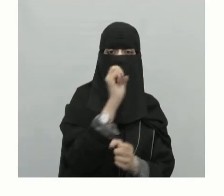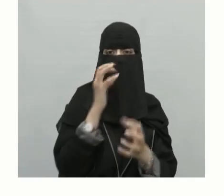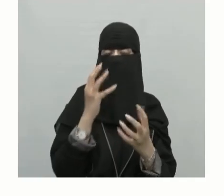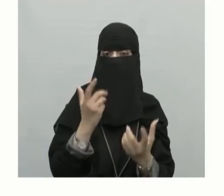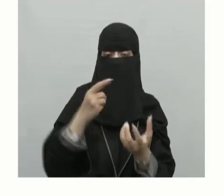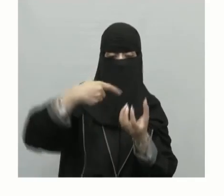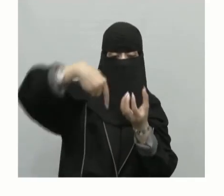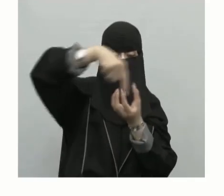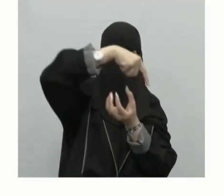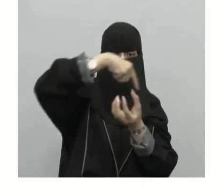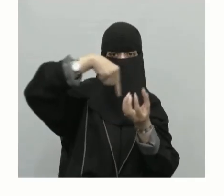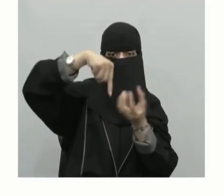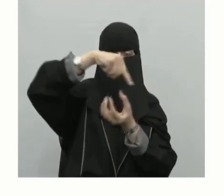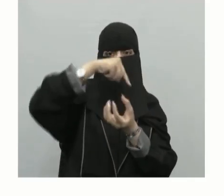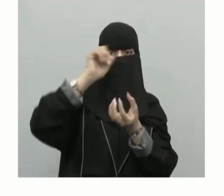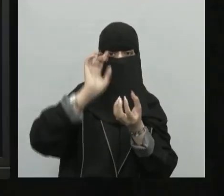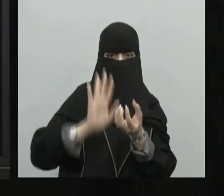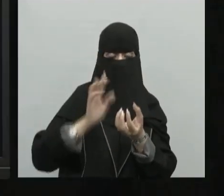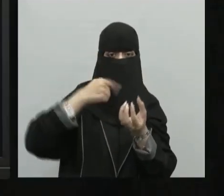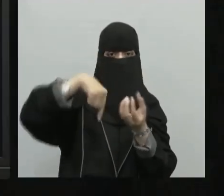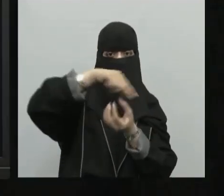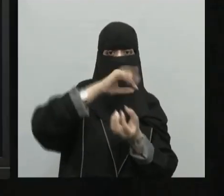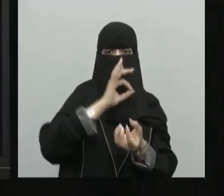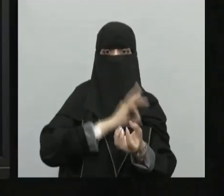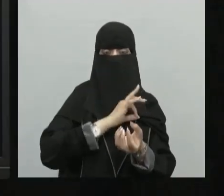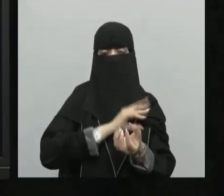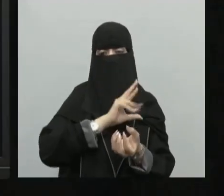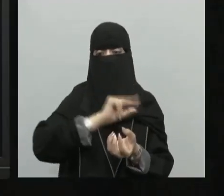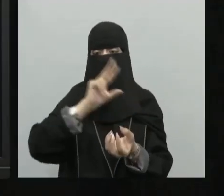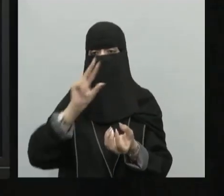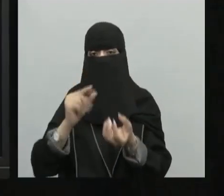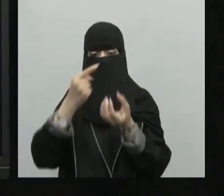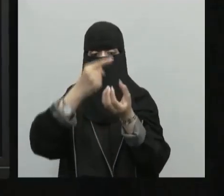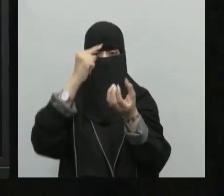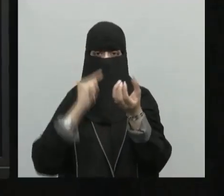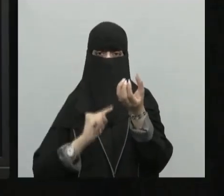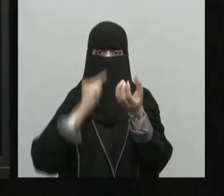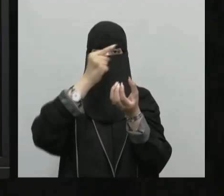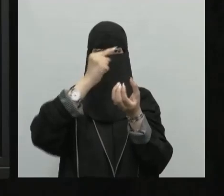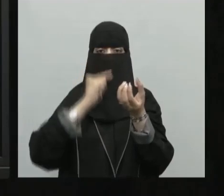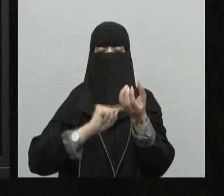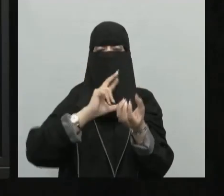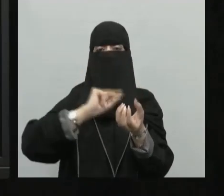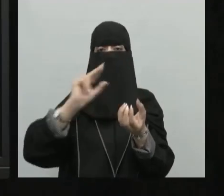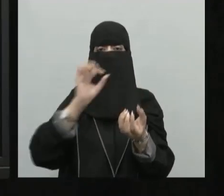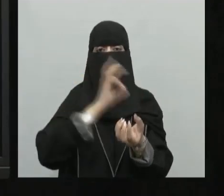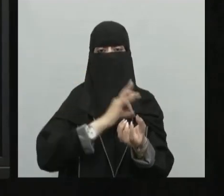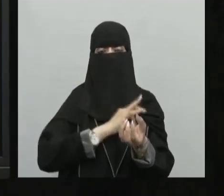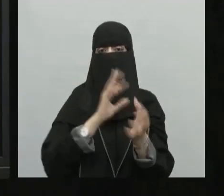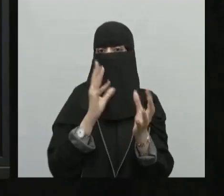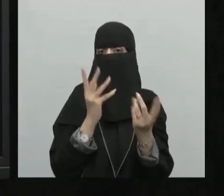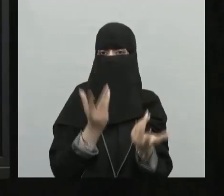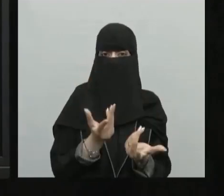دوائر العرض لدوائر العرض فوائد كما هو الحال في خطوط الطول ما هي فوائد